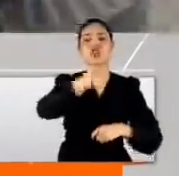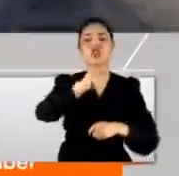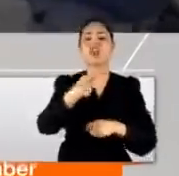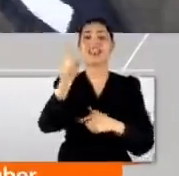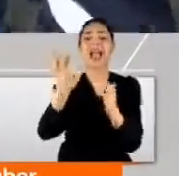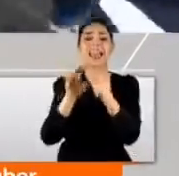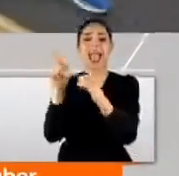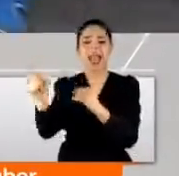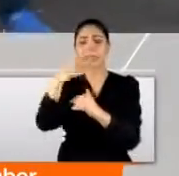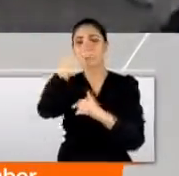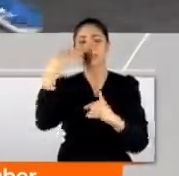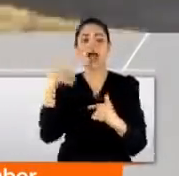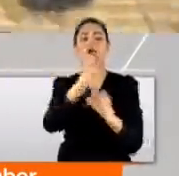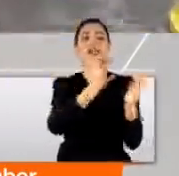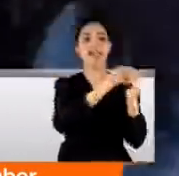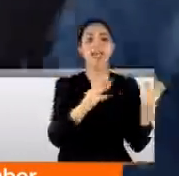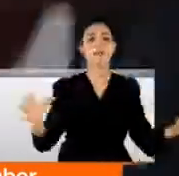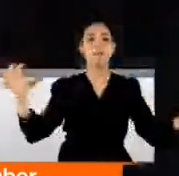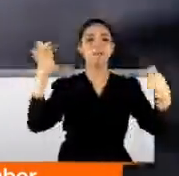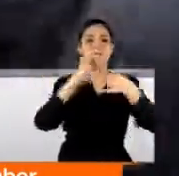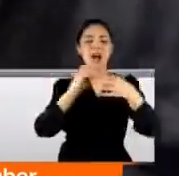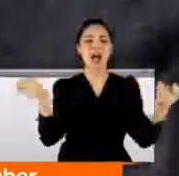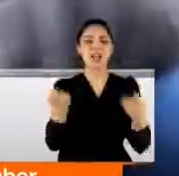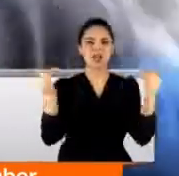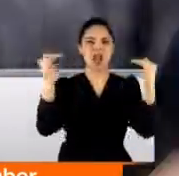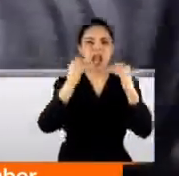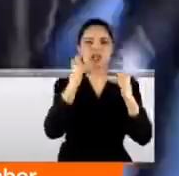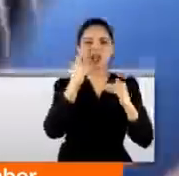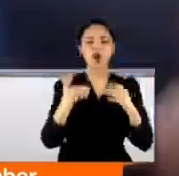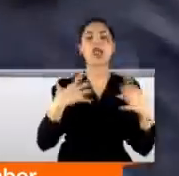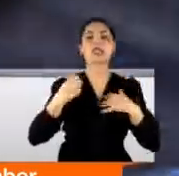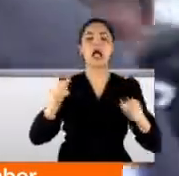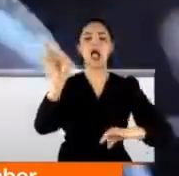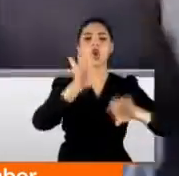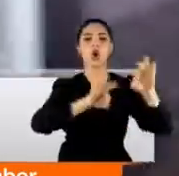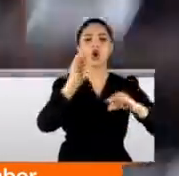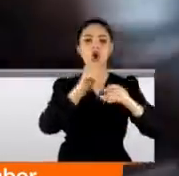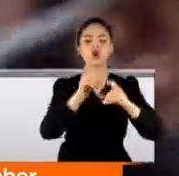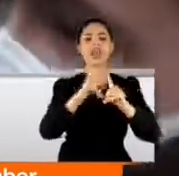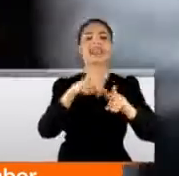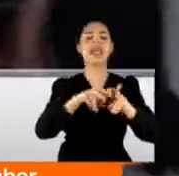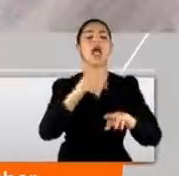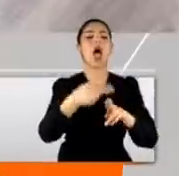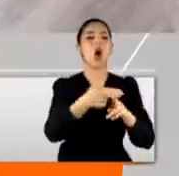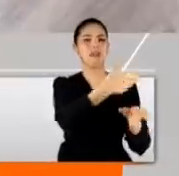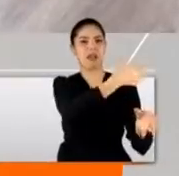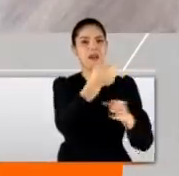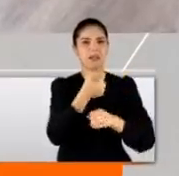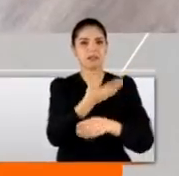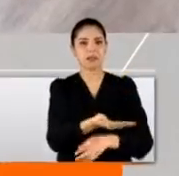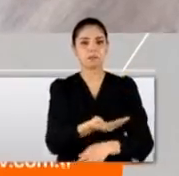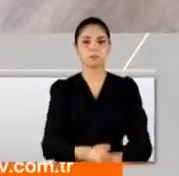dedektifleriyle narkotik şube ekipleri işbirliği yaptı. Uygun'dan sağlık kontrolü sırasında DNA örneği de alındı. Çok